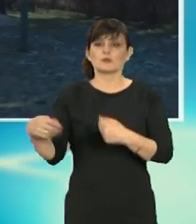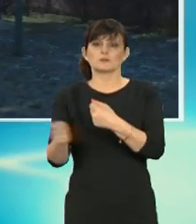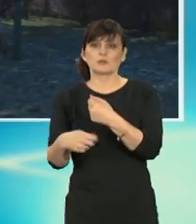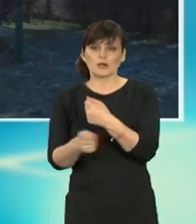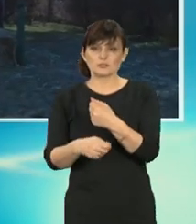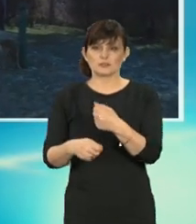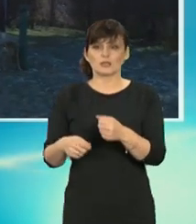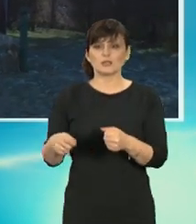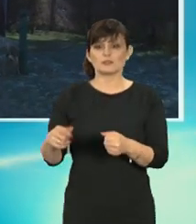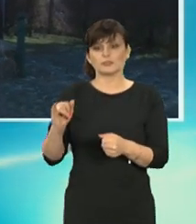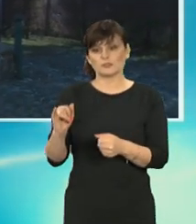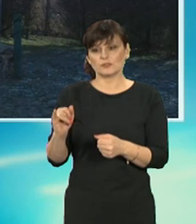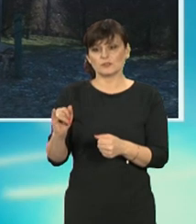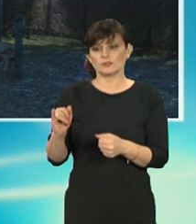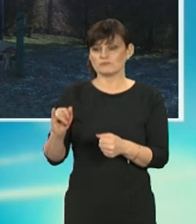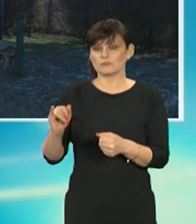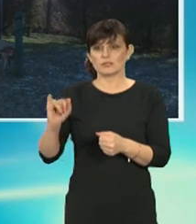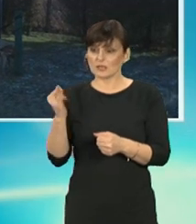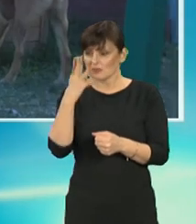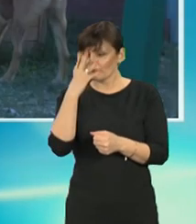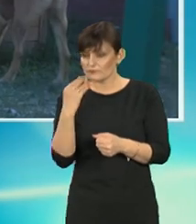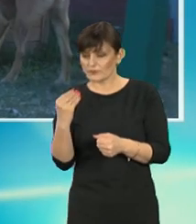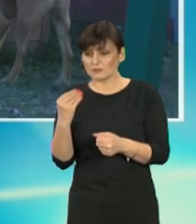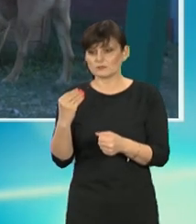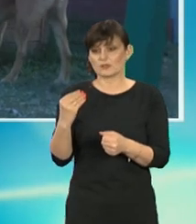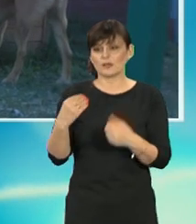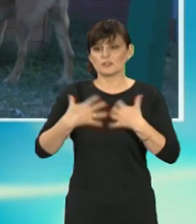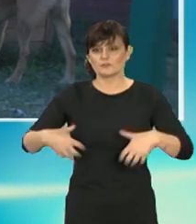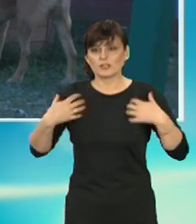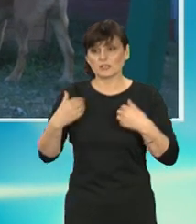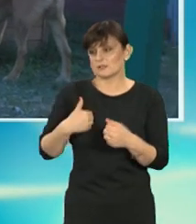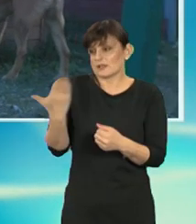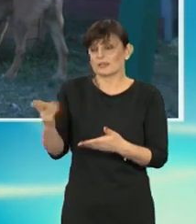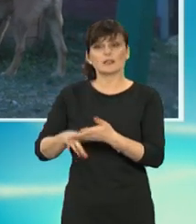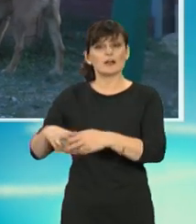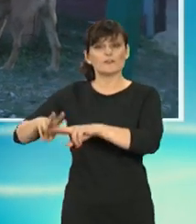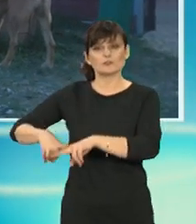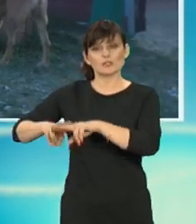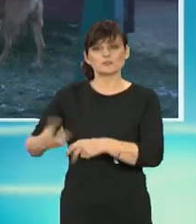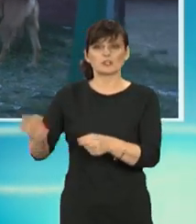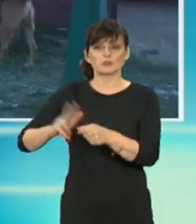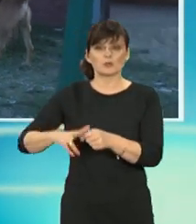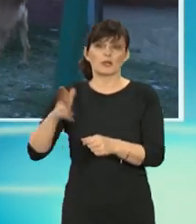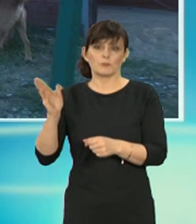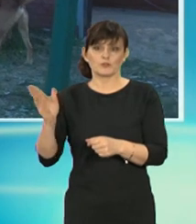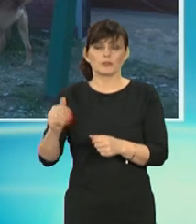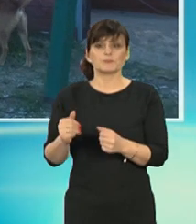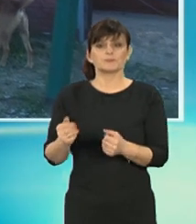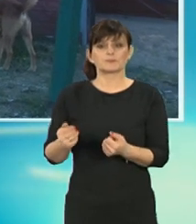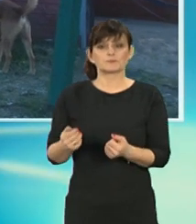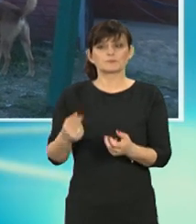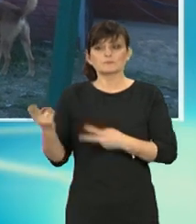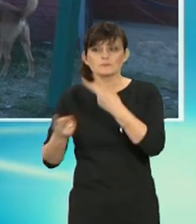o karze i w przypadku tego zwierzęcia na przykład na rzecz fundacji, która w dalszym ciągu tych